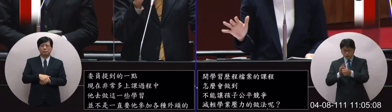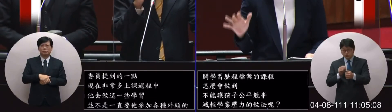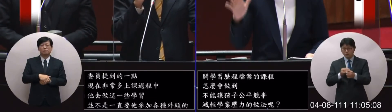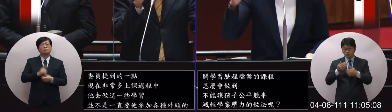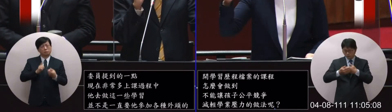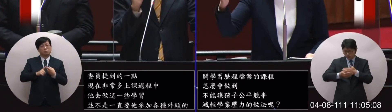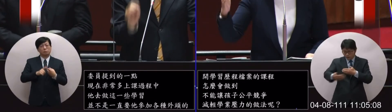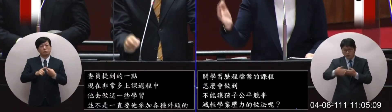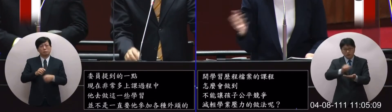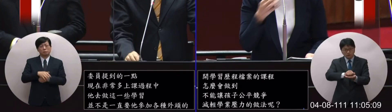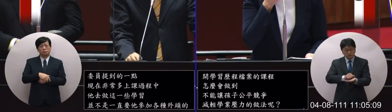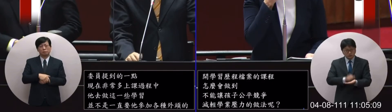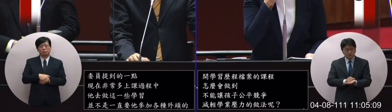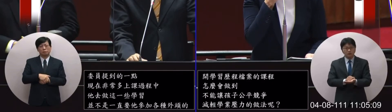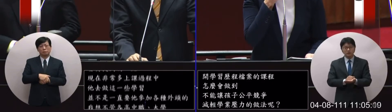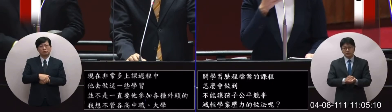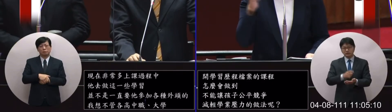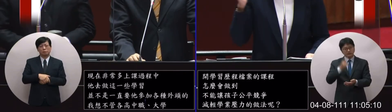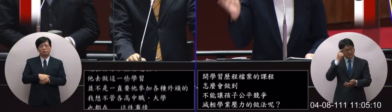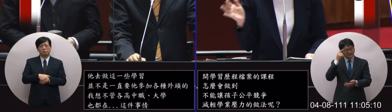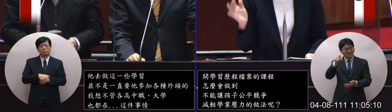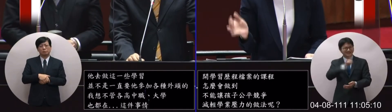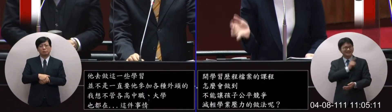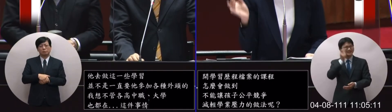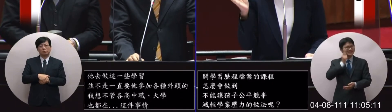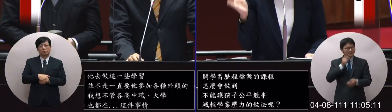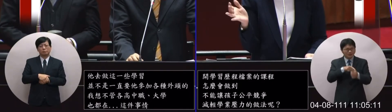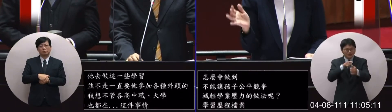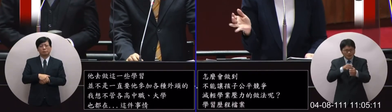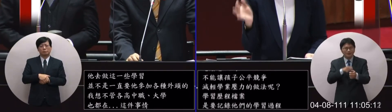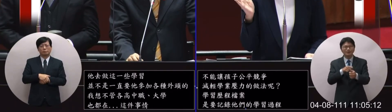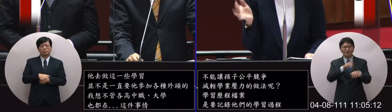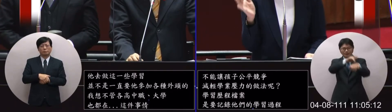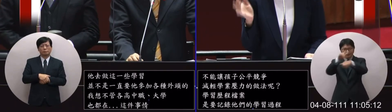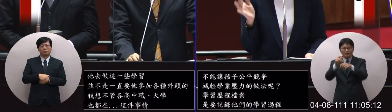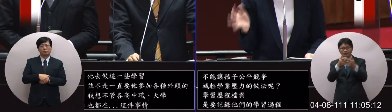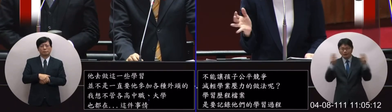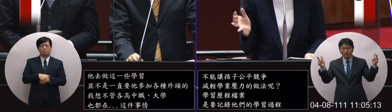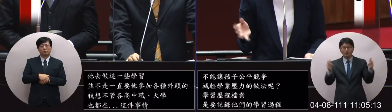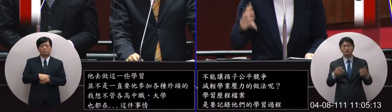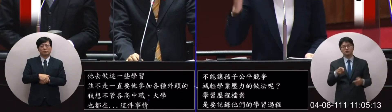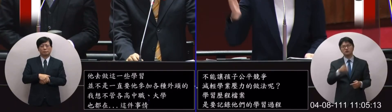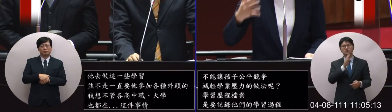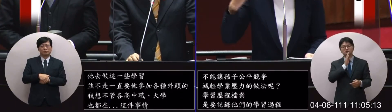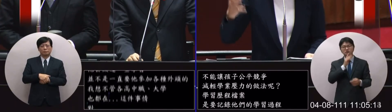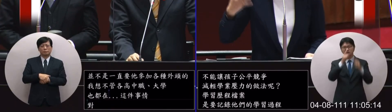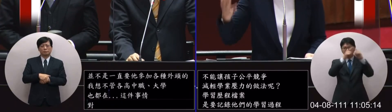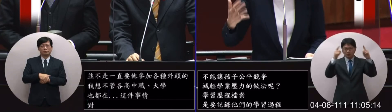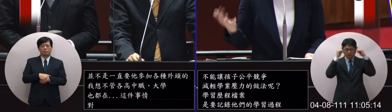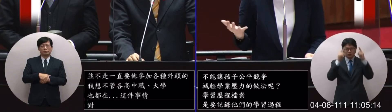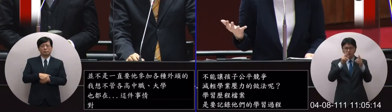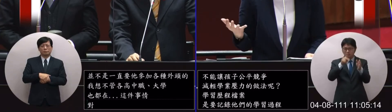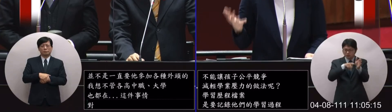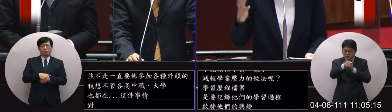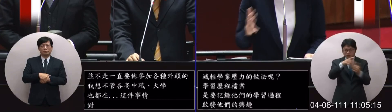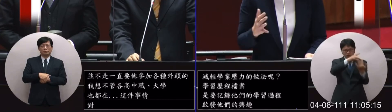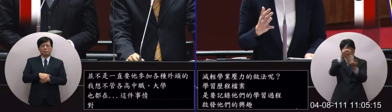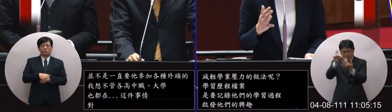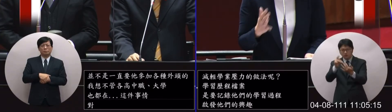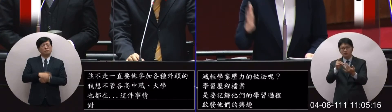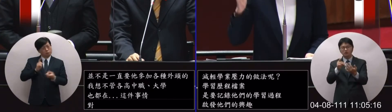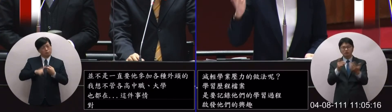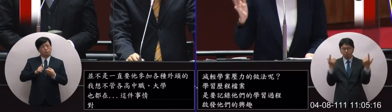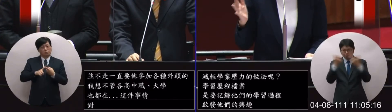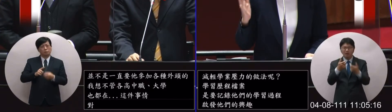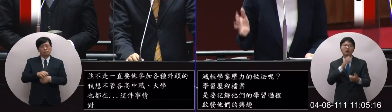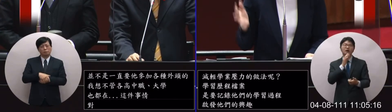學習的過程他們啟發他們的興趣這個只是輔導在大學選科學的時候找到自己真正的興趣但是